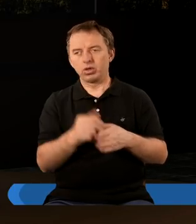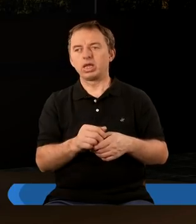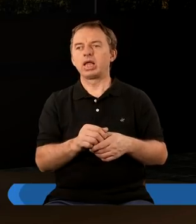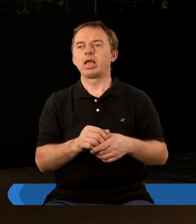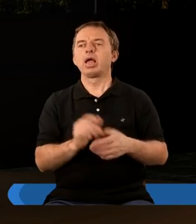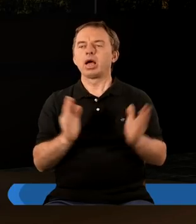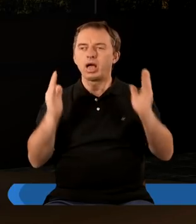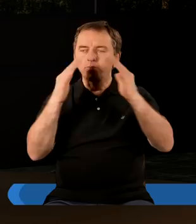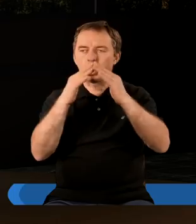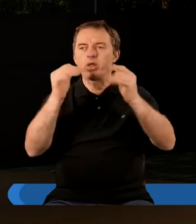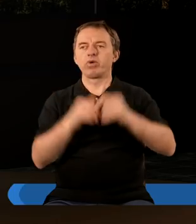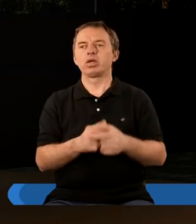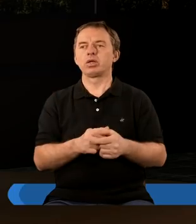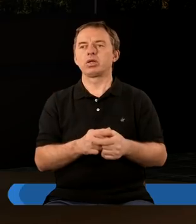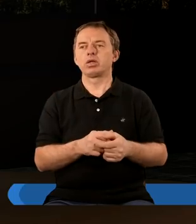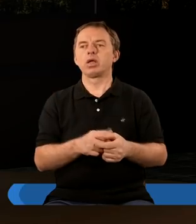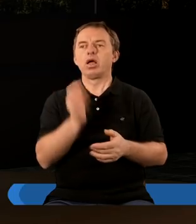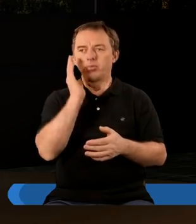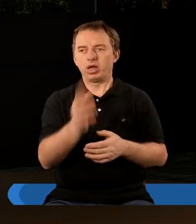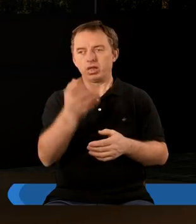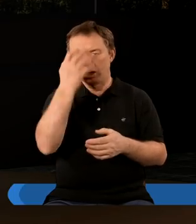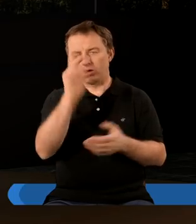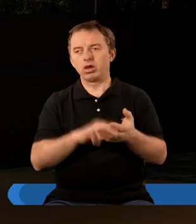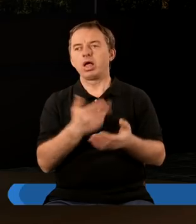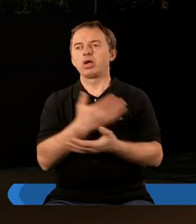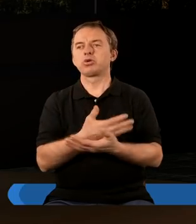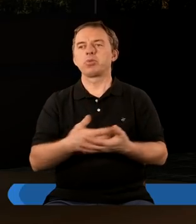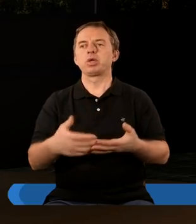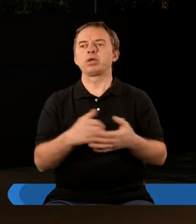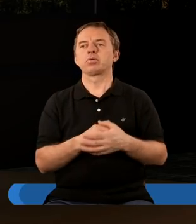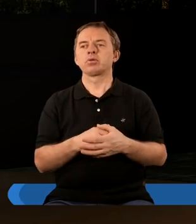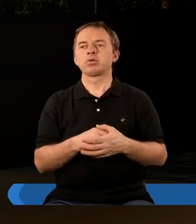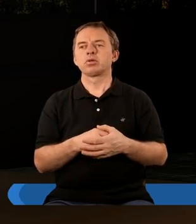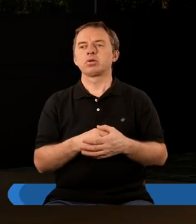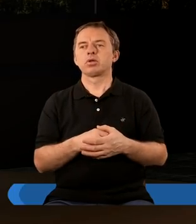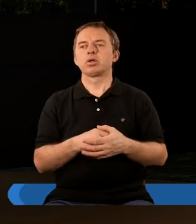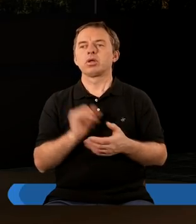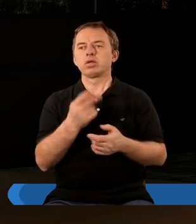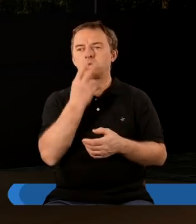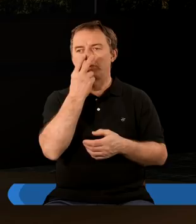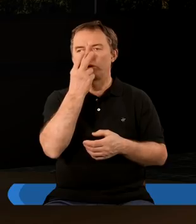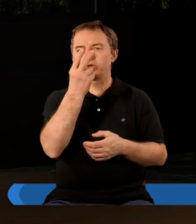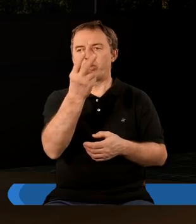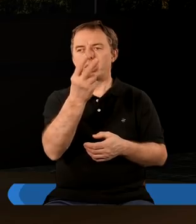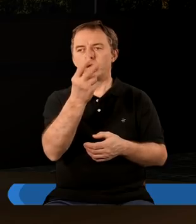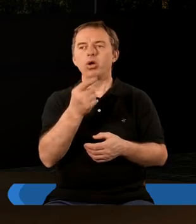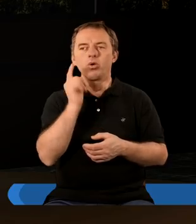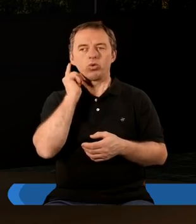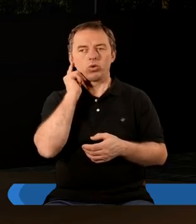i kapłanów i będą królować na ziemi. A gdy spojrzałem,